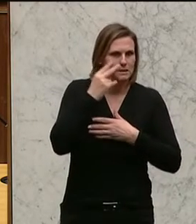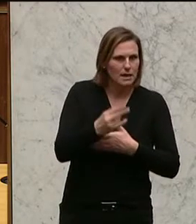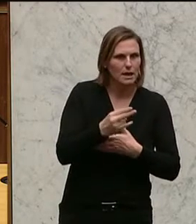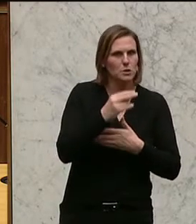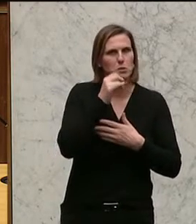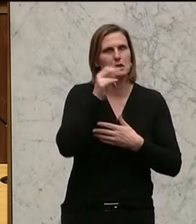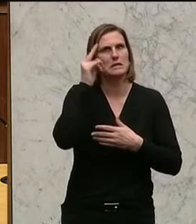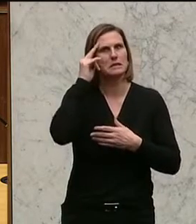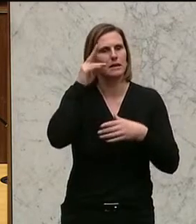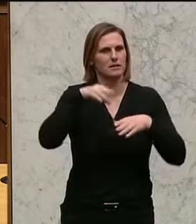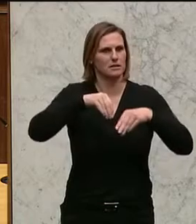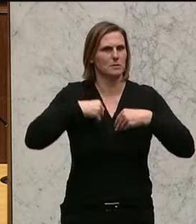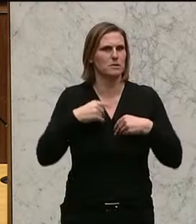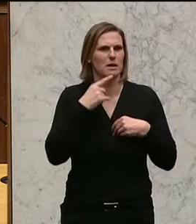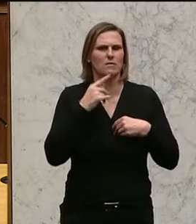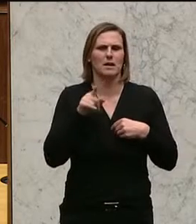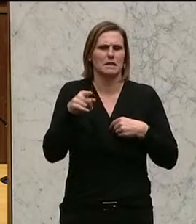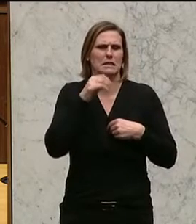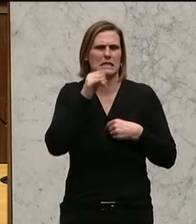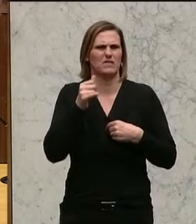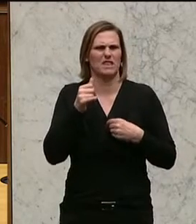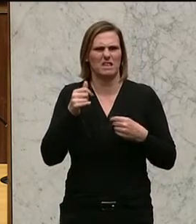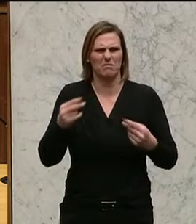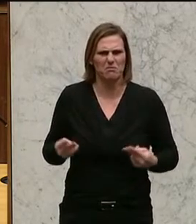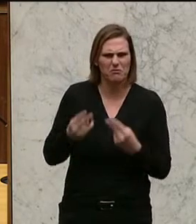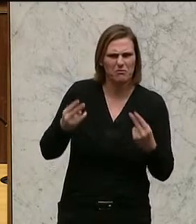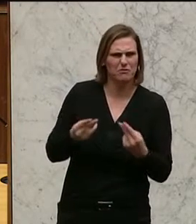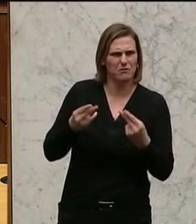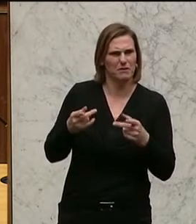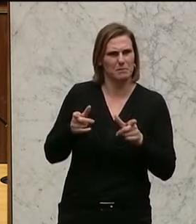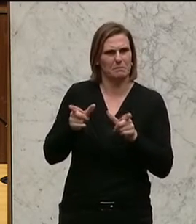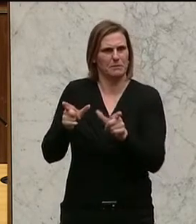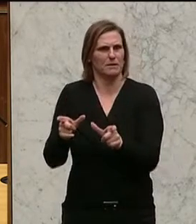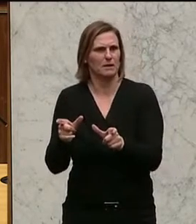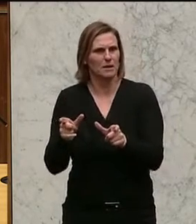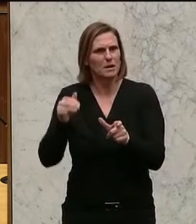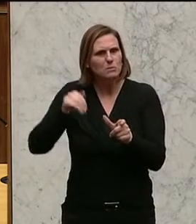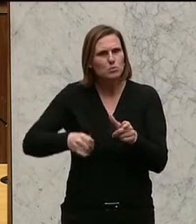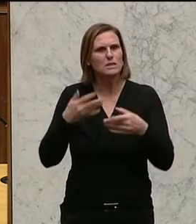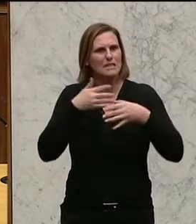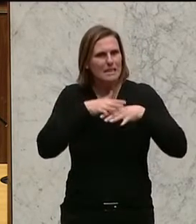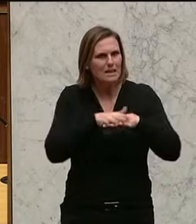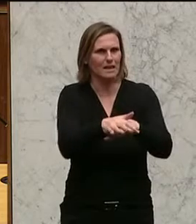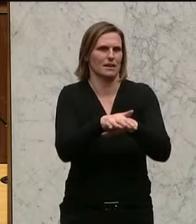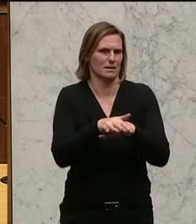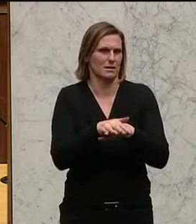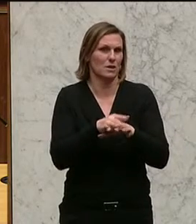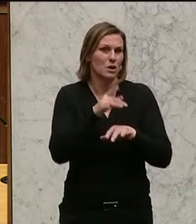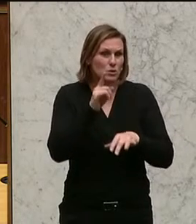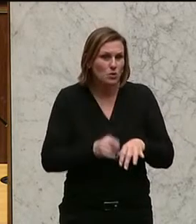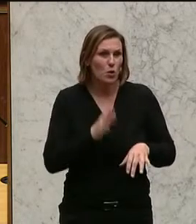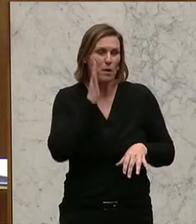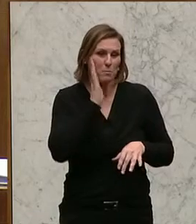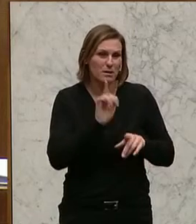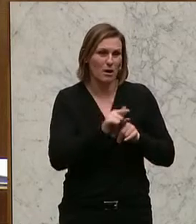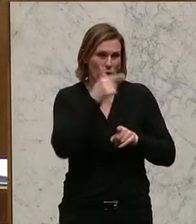will und sagen, wir reden über das gar nicht, das ist Hetze, Ausgrenzung, Ärmste gegen Ärmste anspielen, wir müssen nur integrieren, der soll das auch den